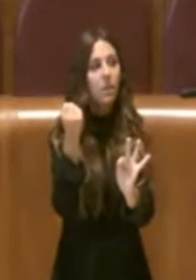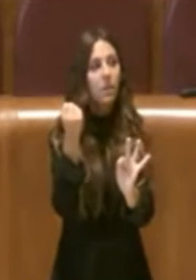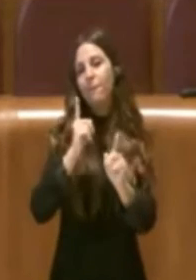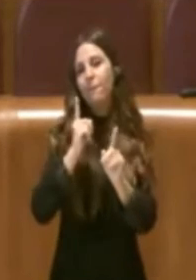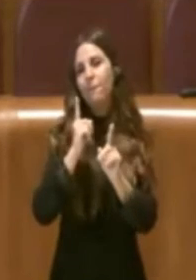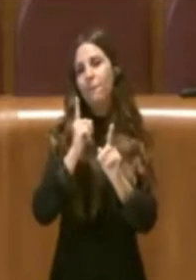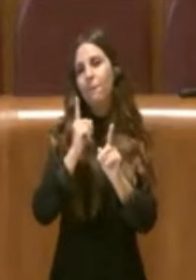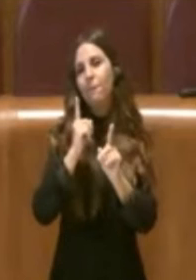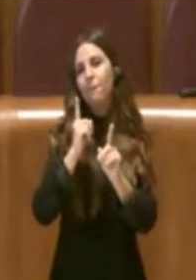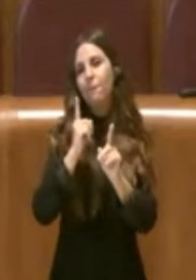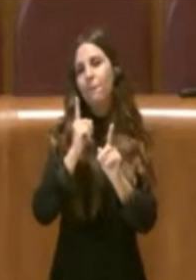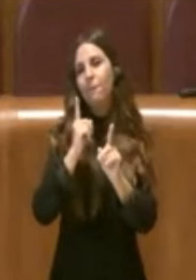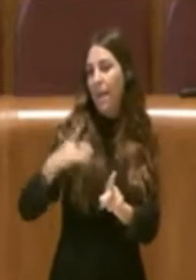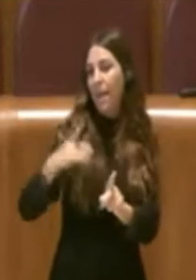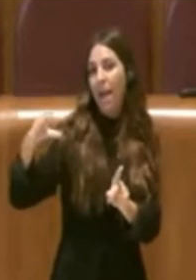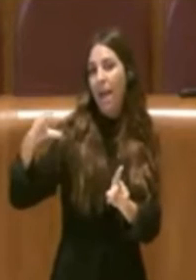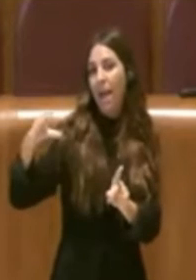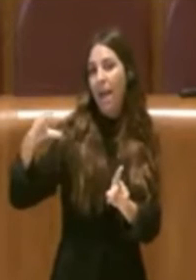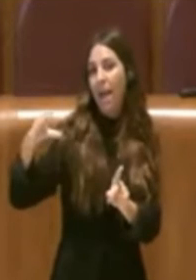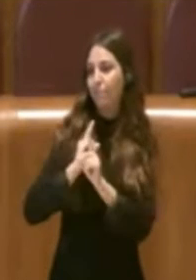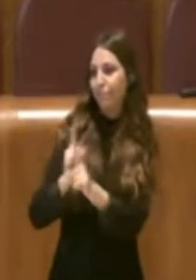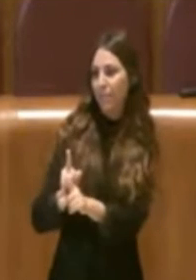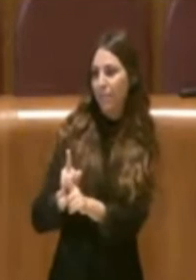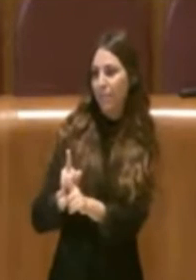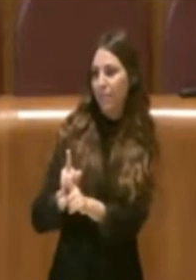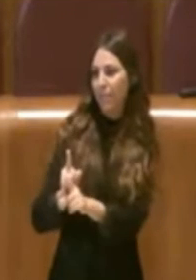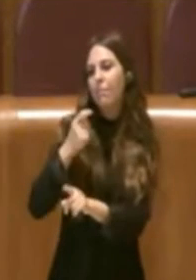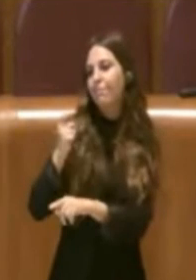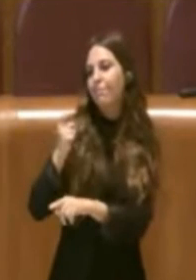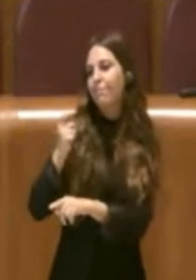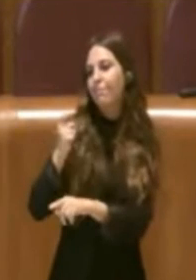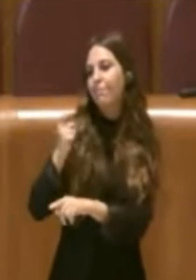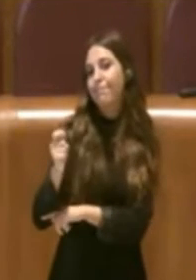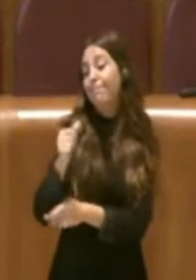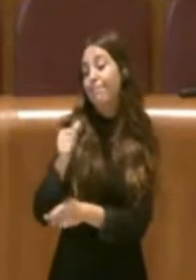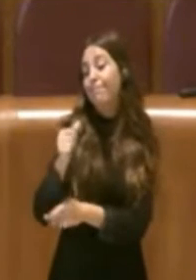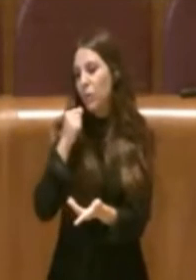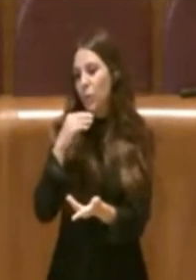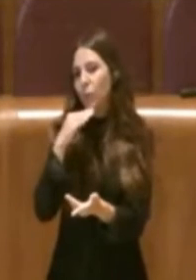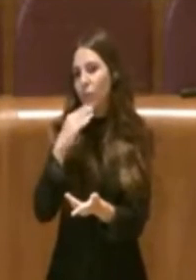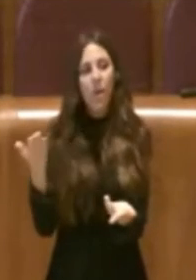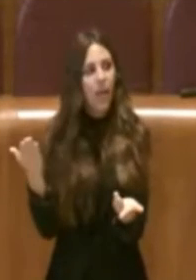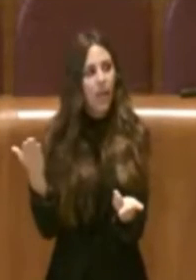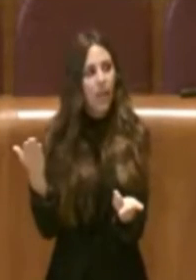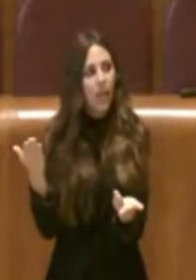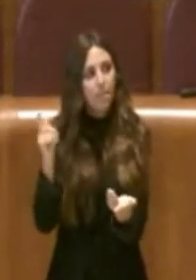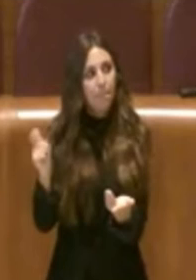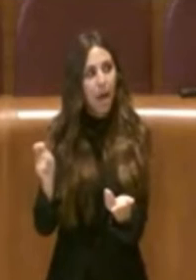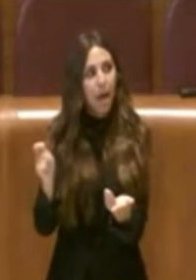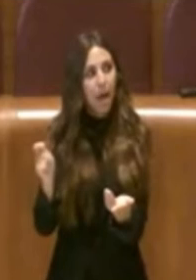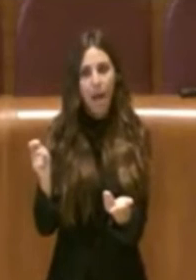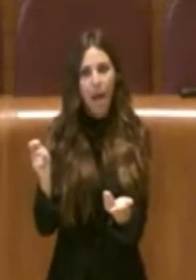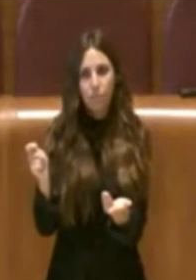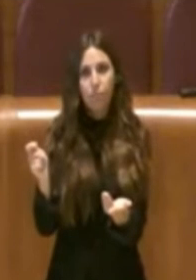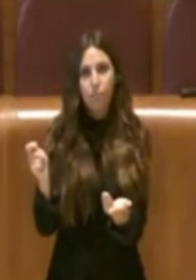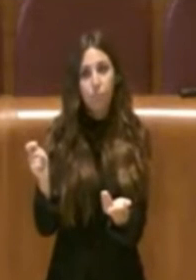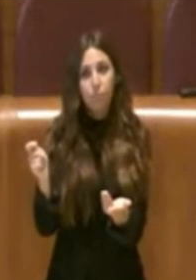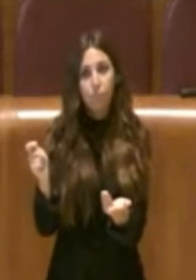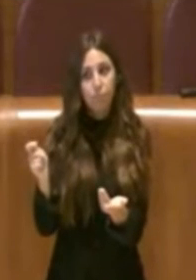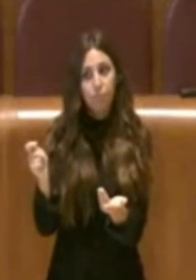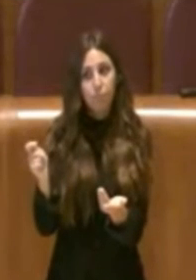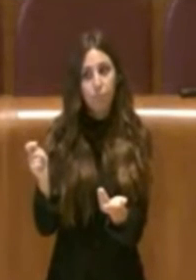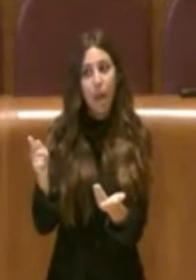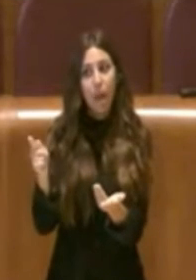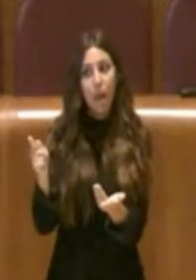CAM per cui daremo tutti i soldi che saranno necessari a pagare rispetto ai costi di costruzione